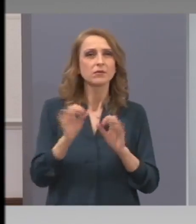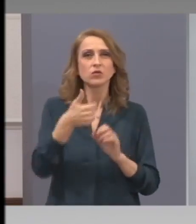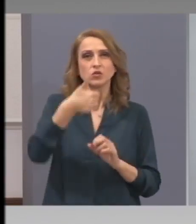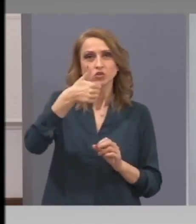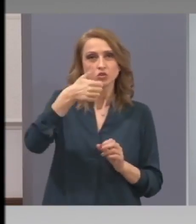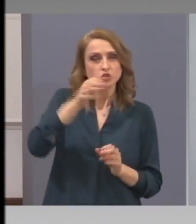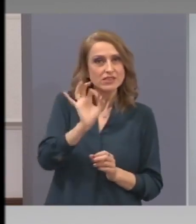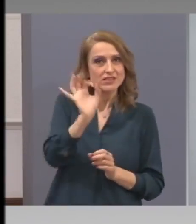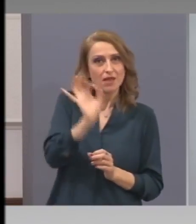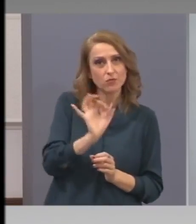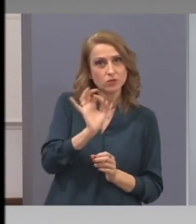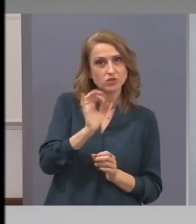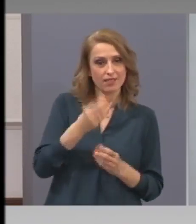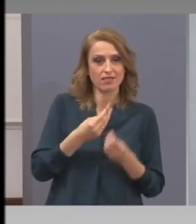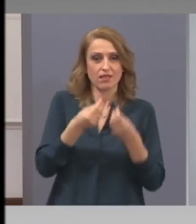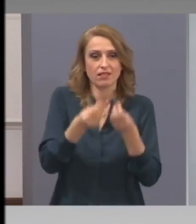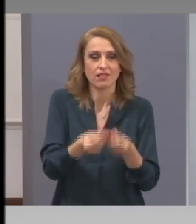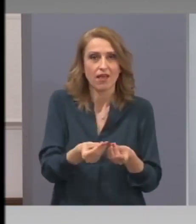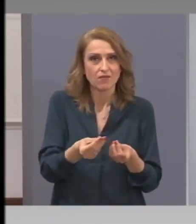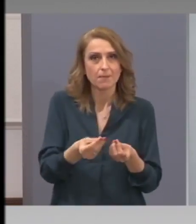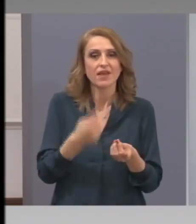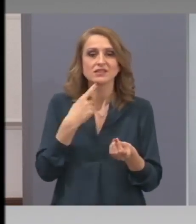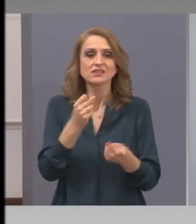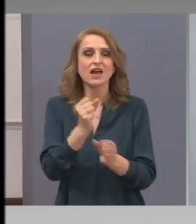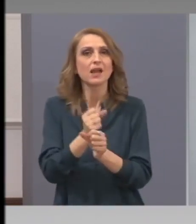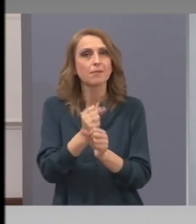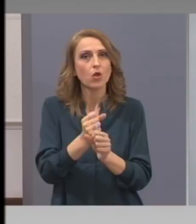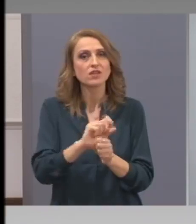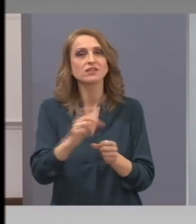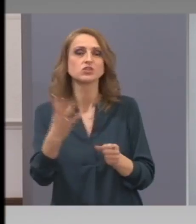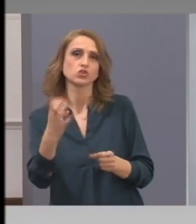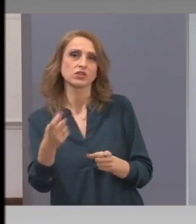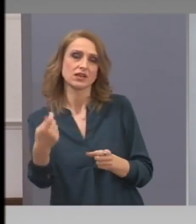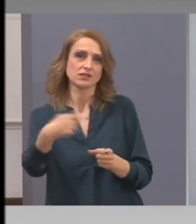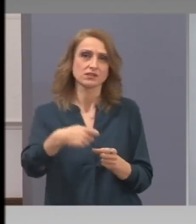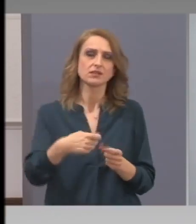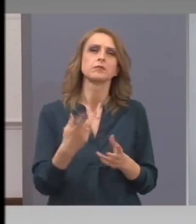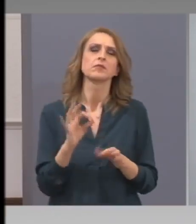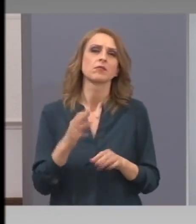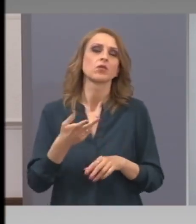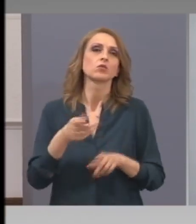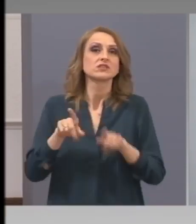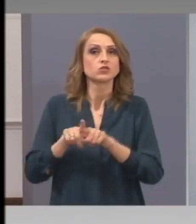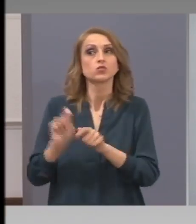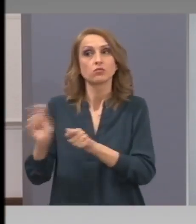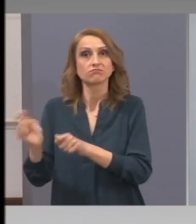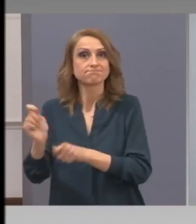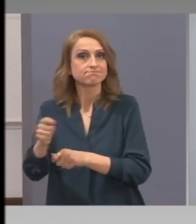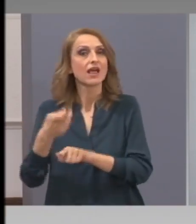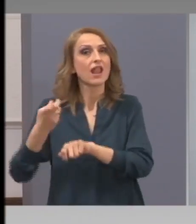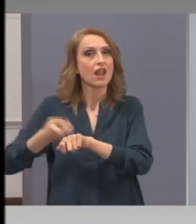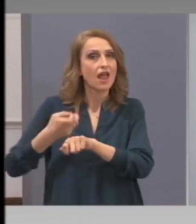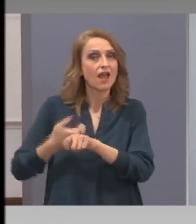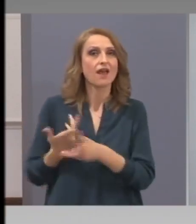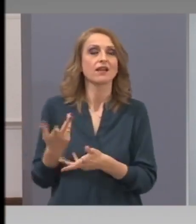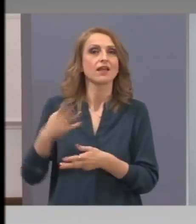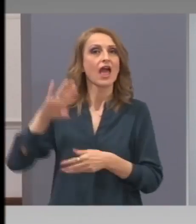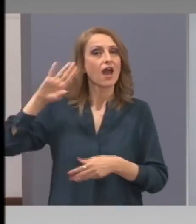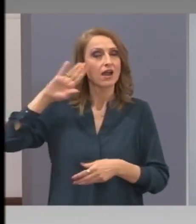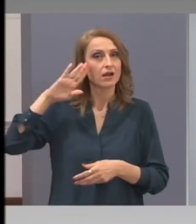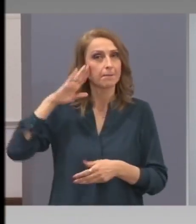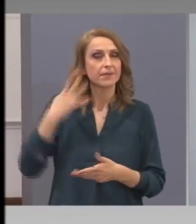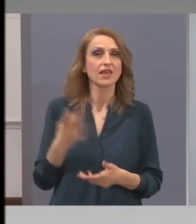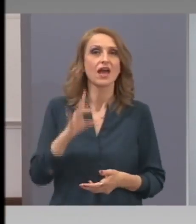ще глътне огромни пари. При това натоварване на лекари, армия, полиция, резиита,